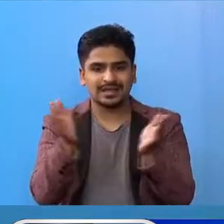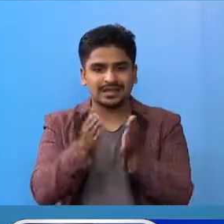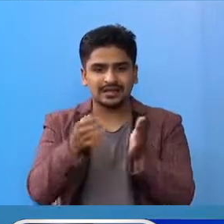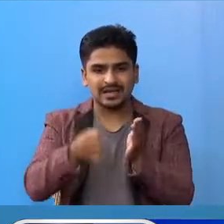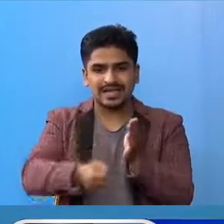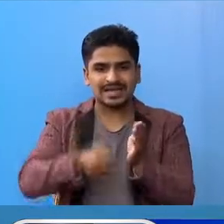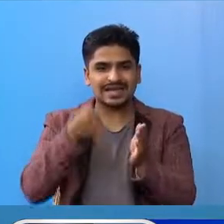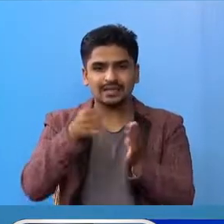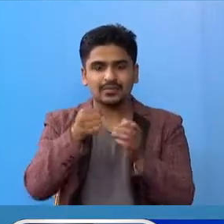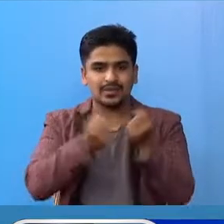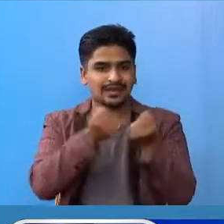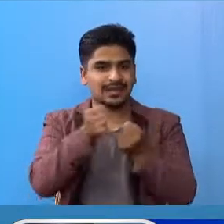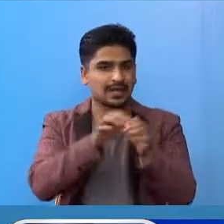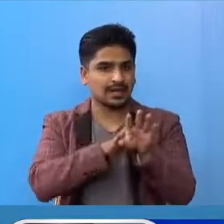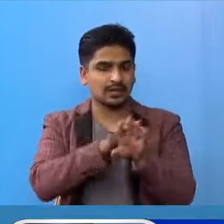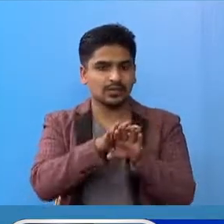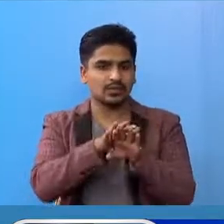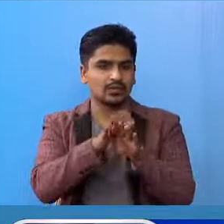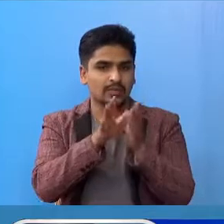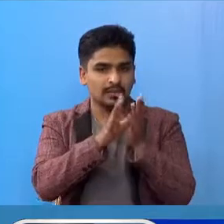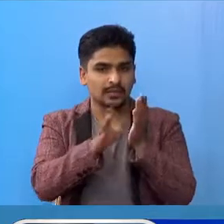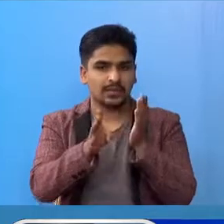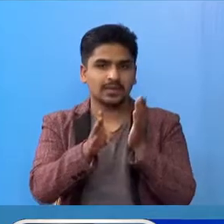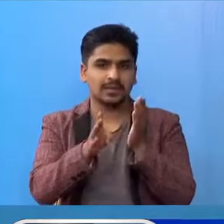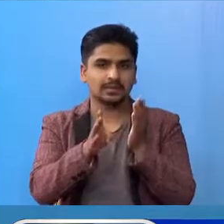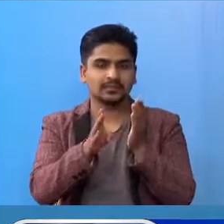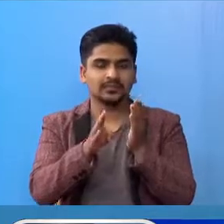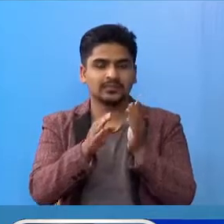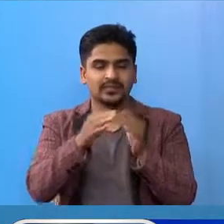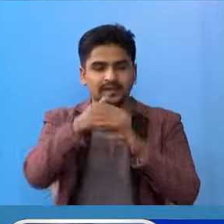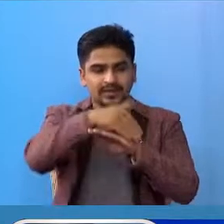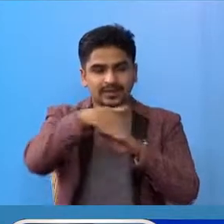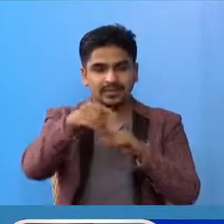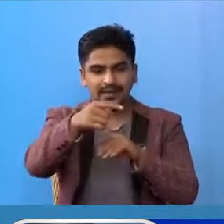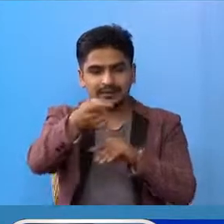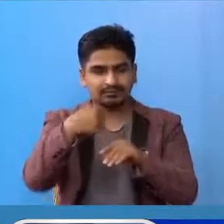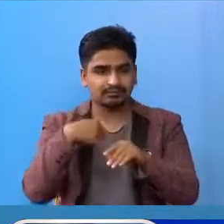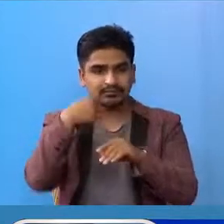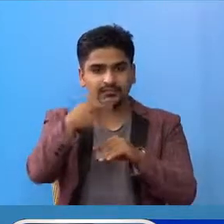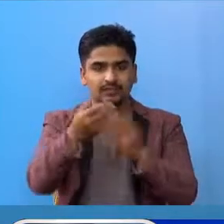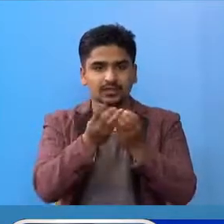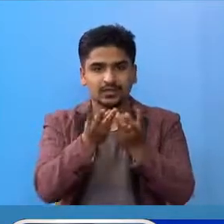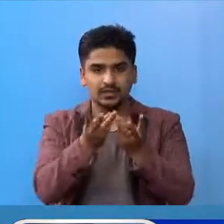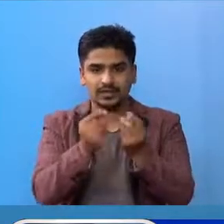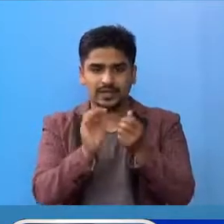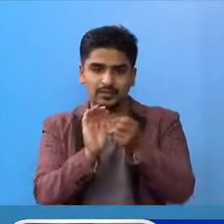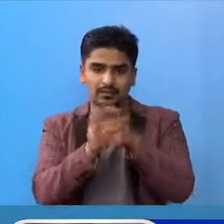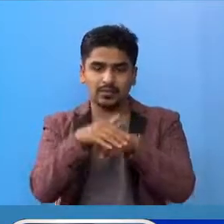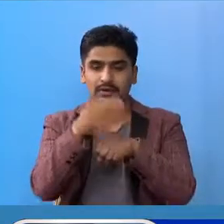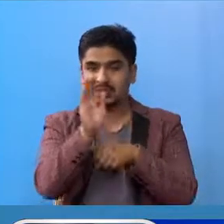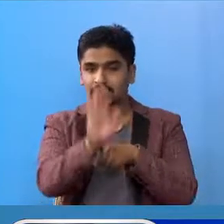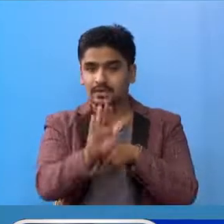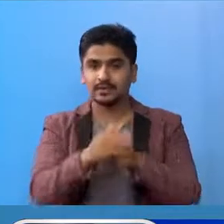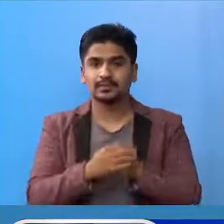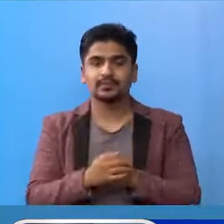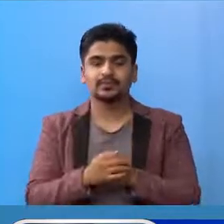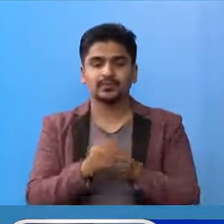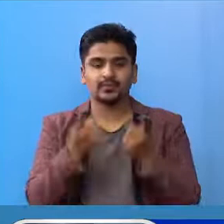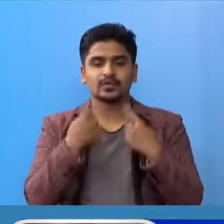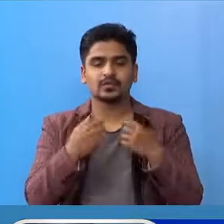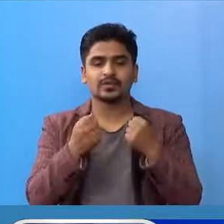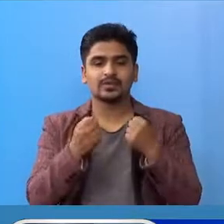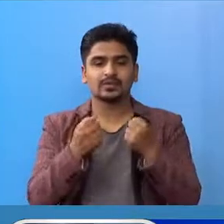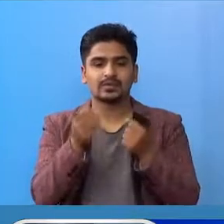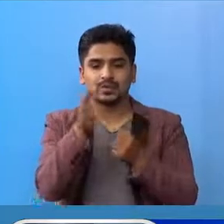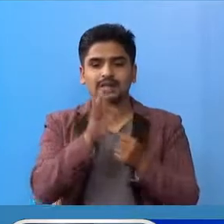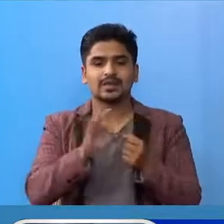गाडी हरू, मार स्वास्त्य